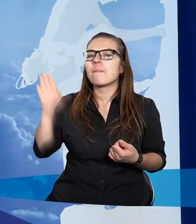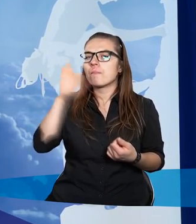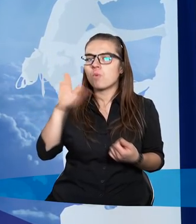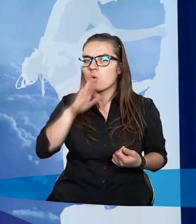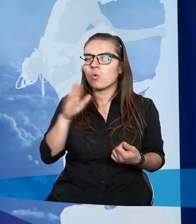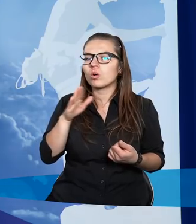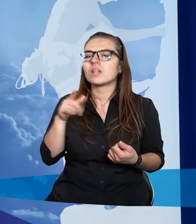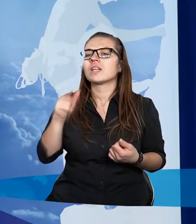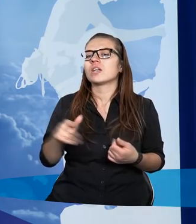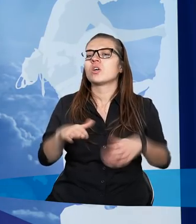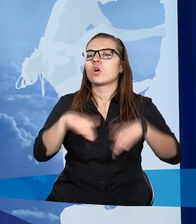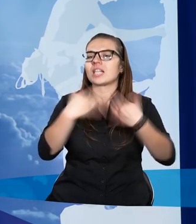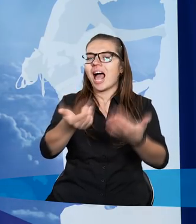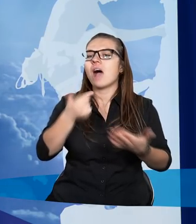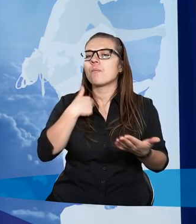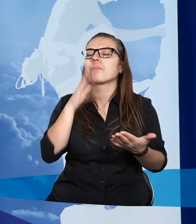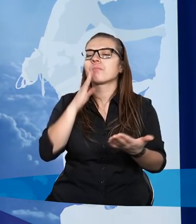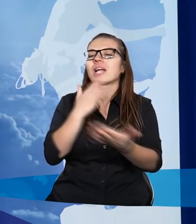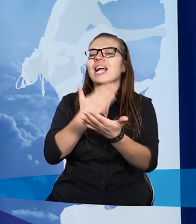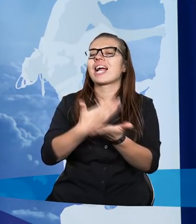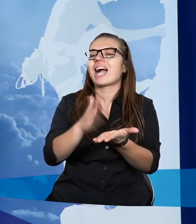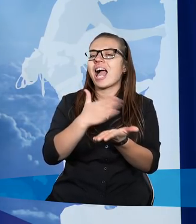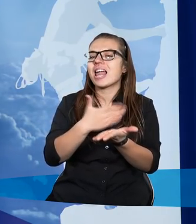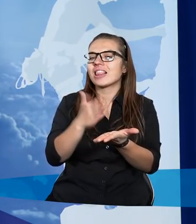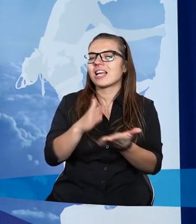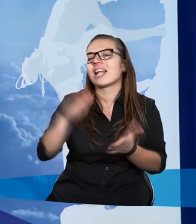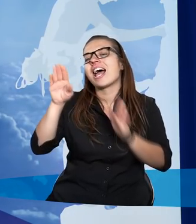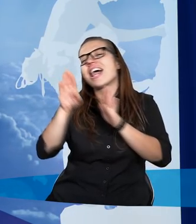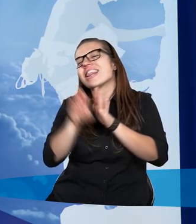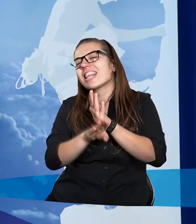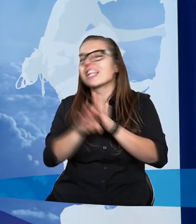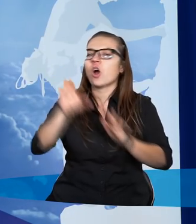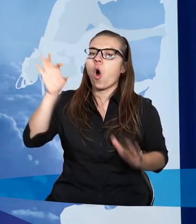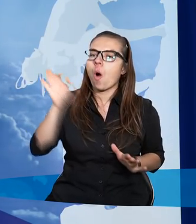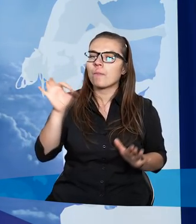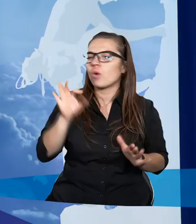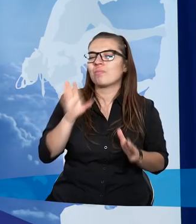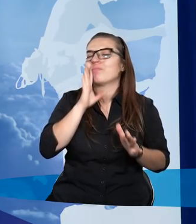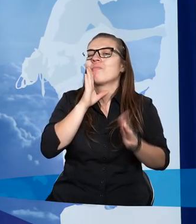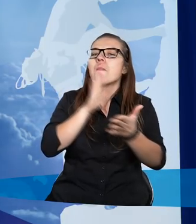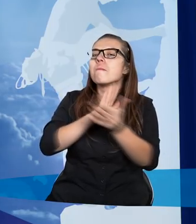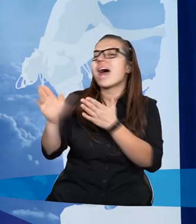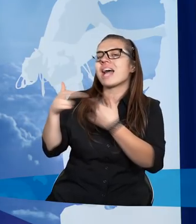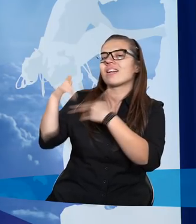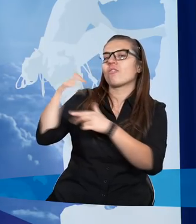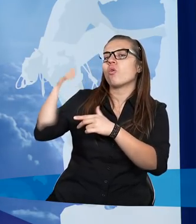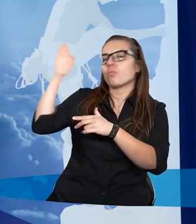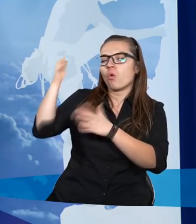zrozumiałem, że Bóg udzielił mi kredytu nisko oprocentowanego, bezwzwrotnego.